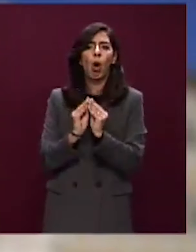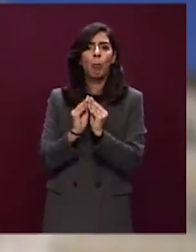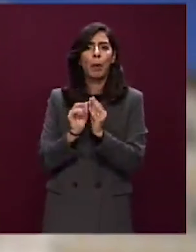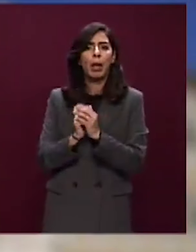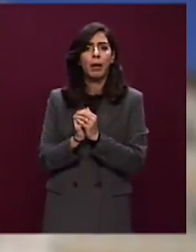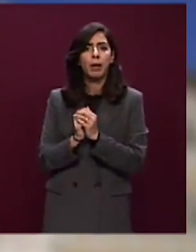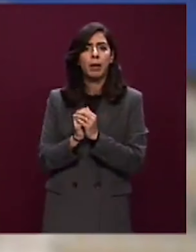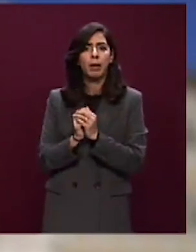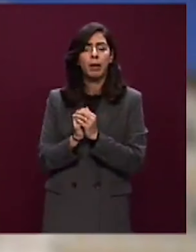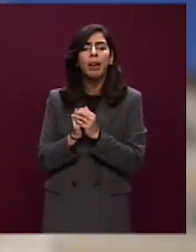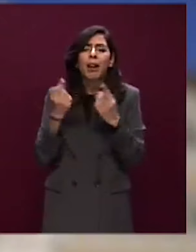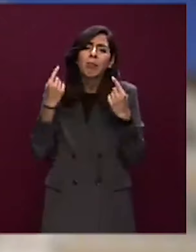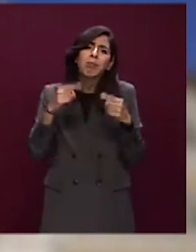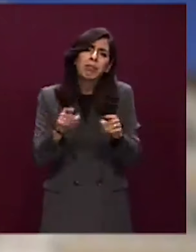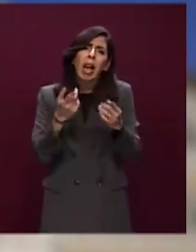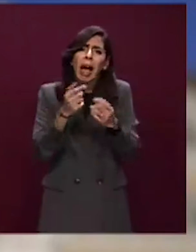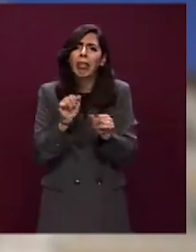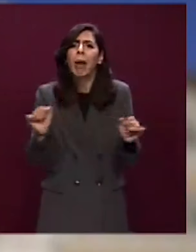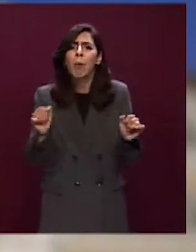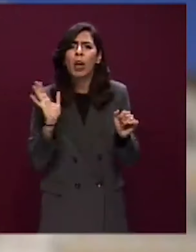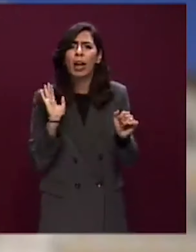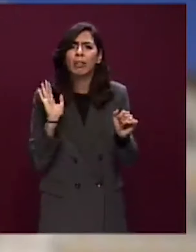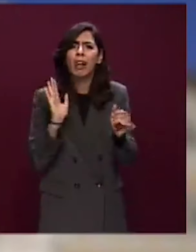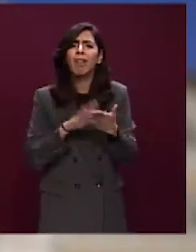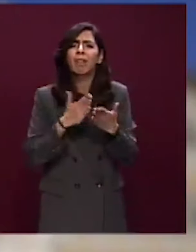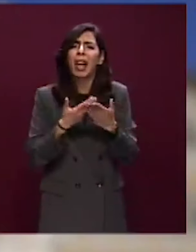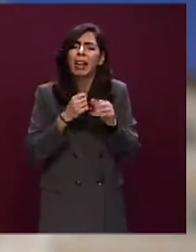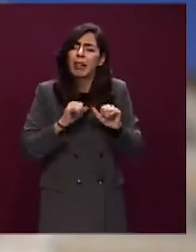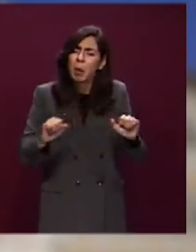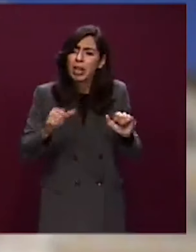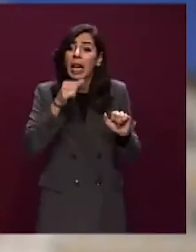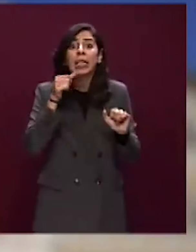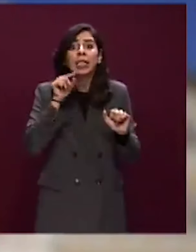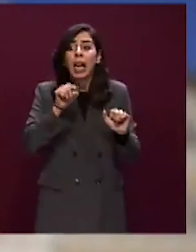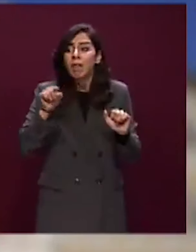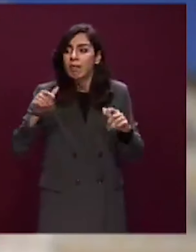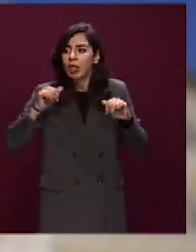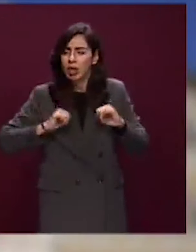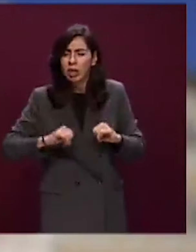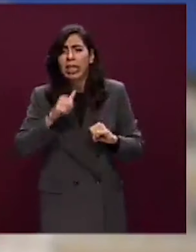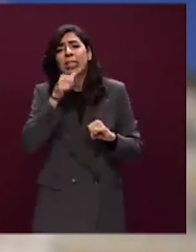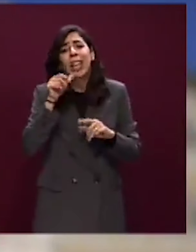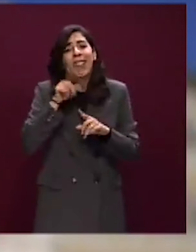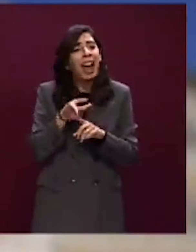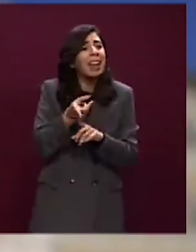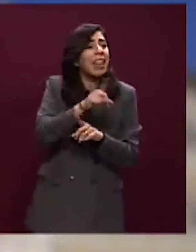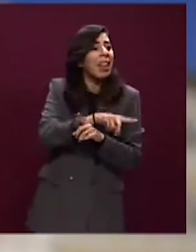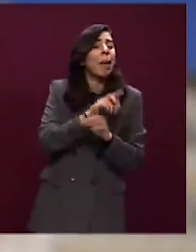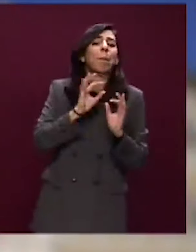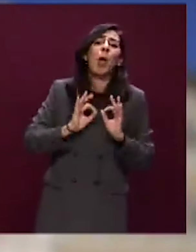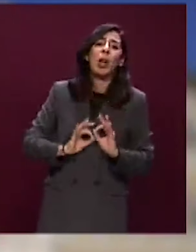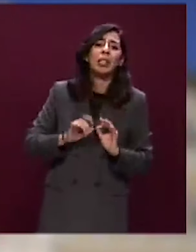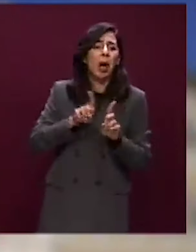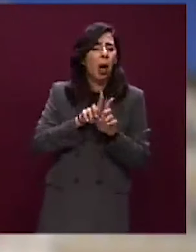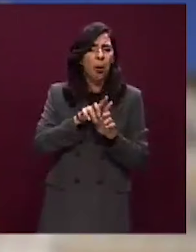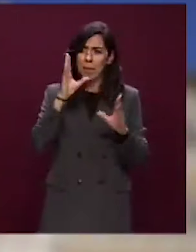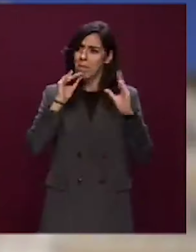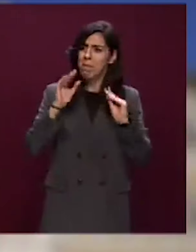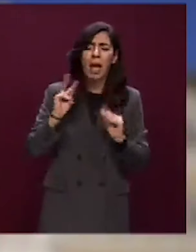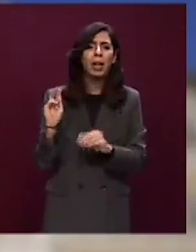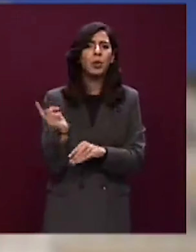utile ai cittadini ed è utile alle stesse forze dell'ordine. Allora qui noi non